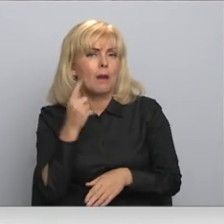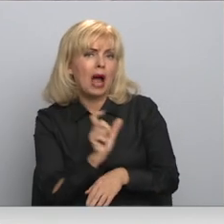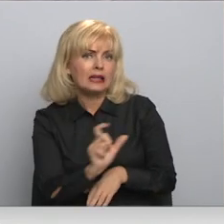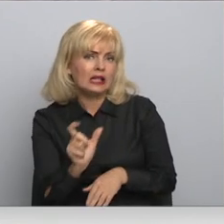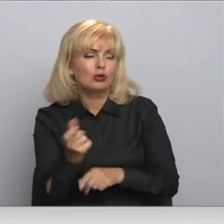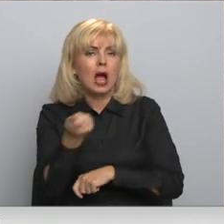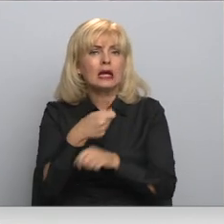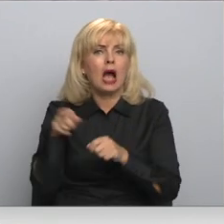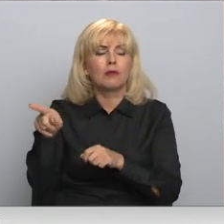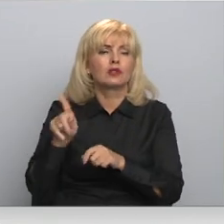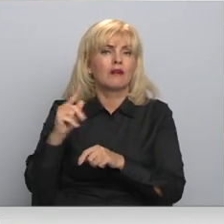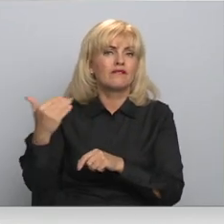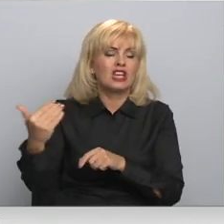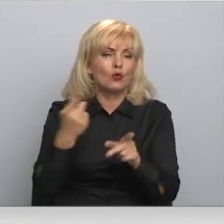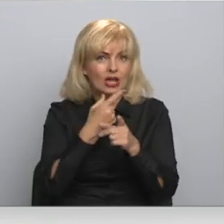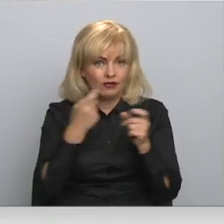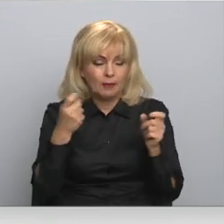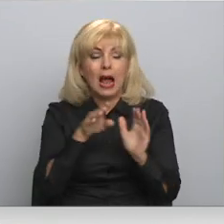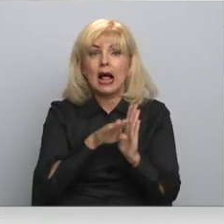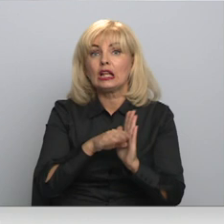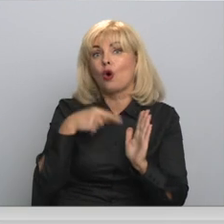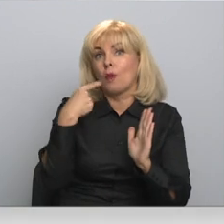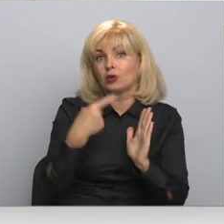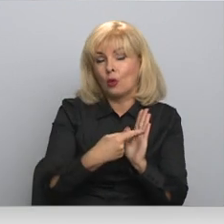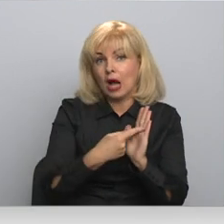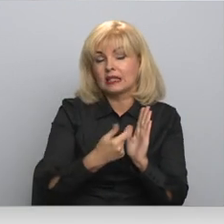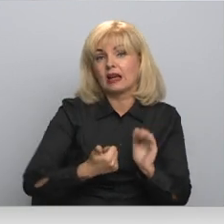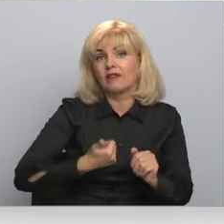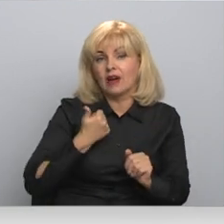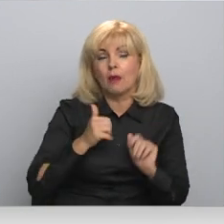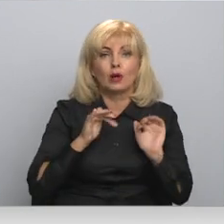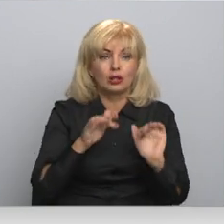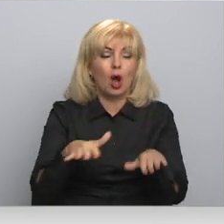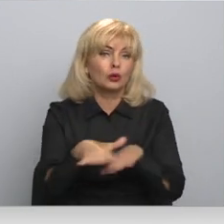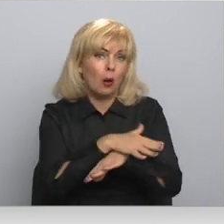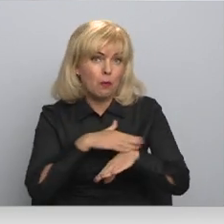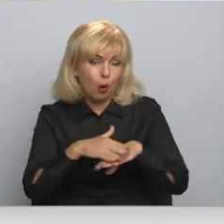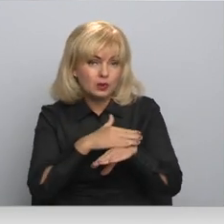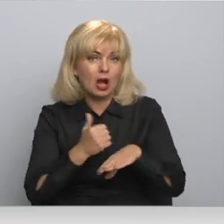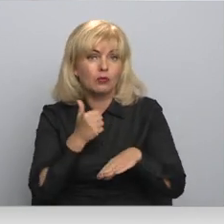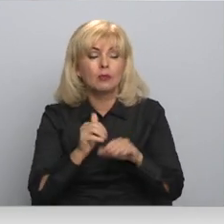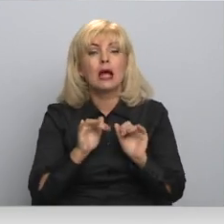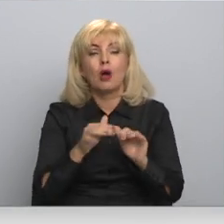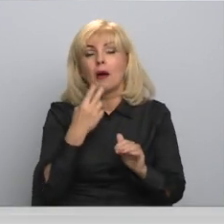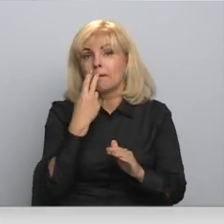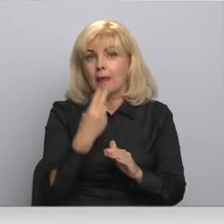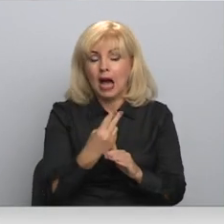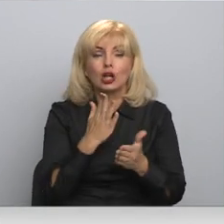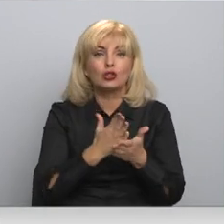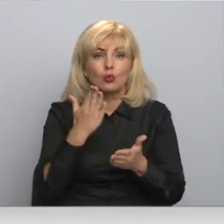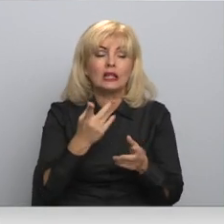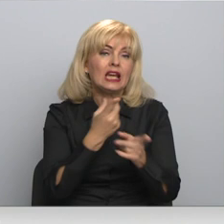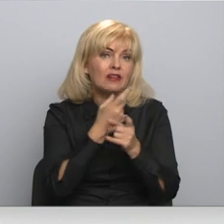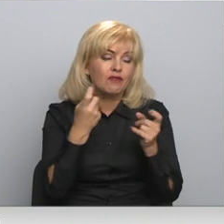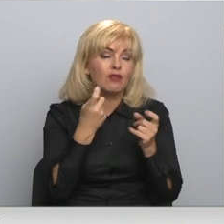komerciāla rakstura informāciju. Likums, kas nosaka kapitālu sabiedrību darbību, tieši publisko kapitālu sabiedrību darbību, paredz noteikti informācijas